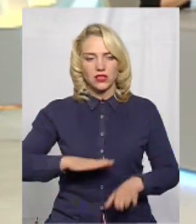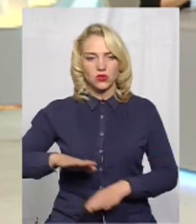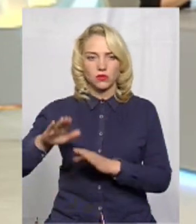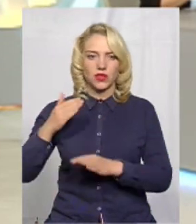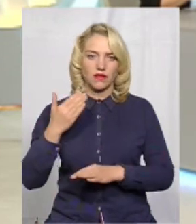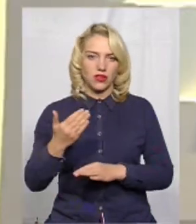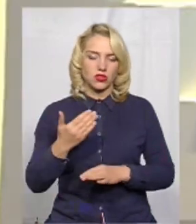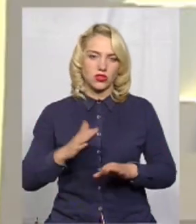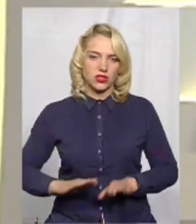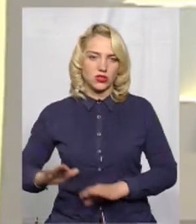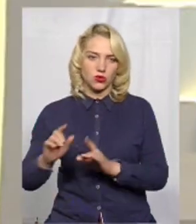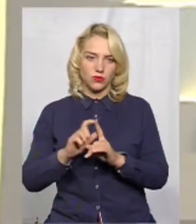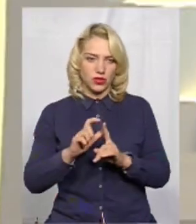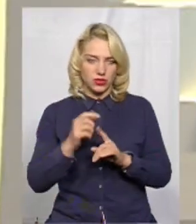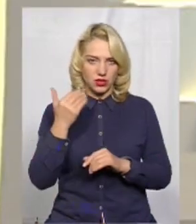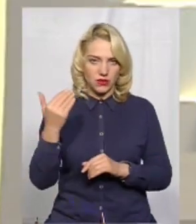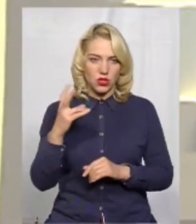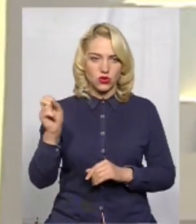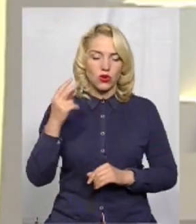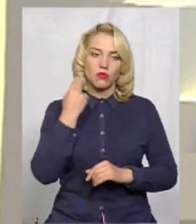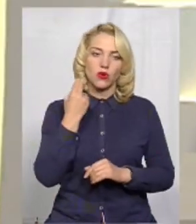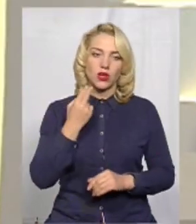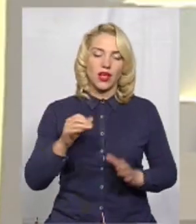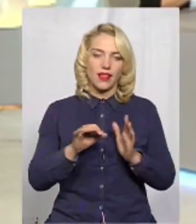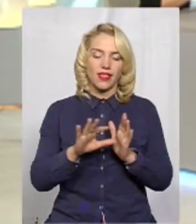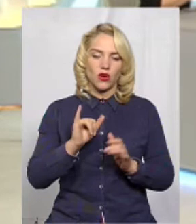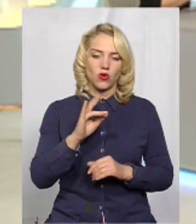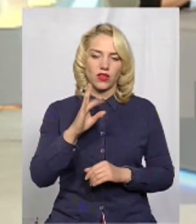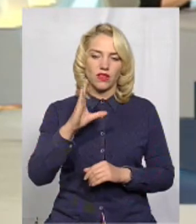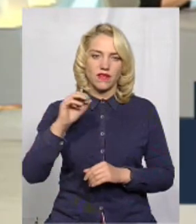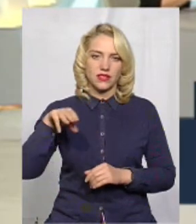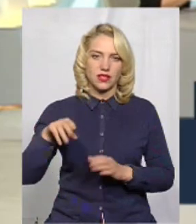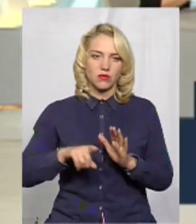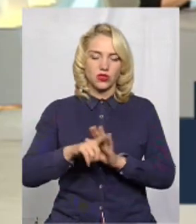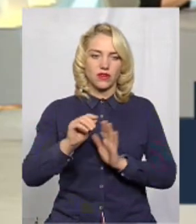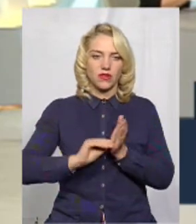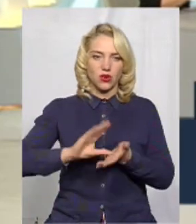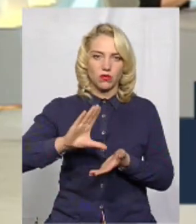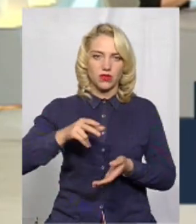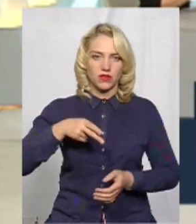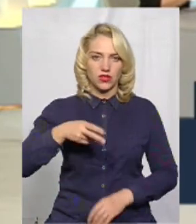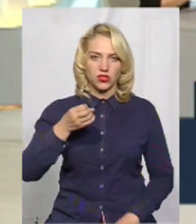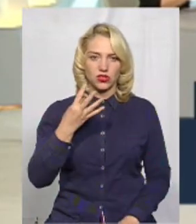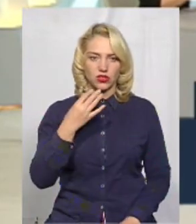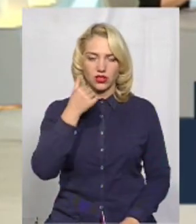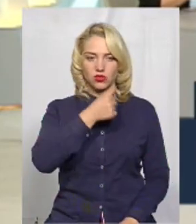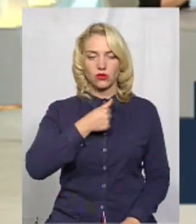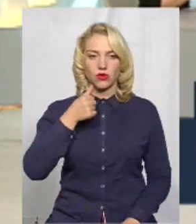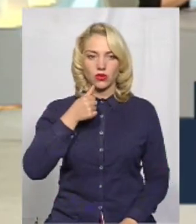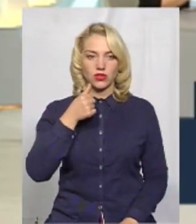вашого заступника, що борги «Енергоінвест» почав накопичувати у 2014-му.